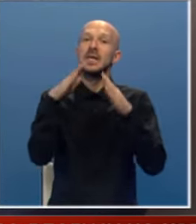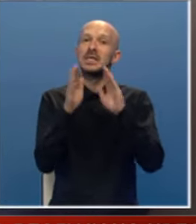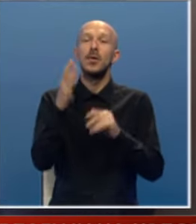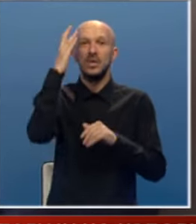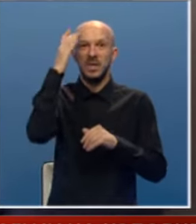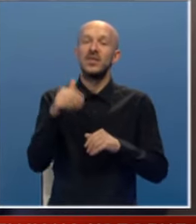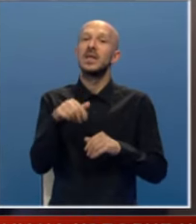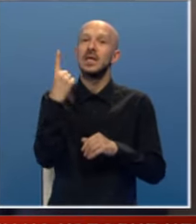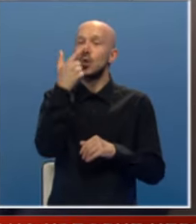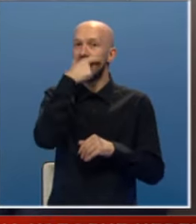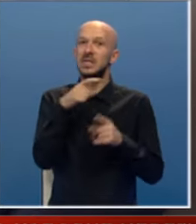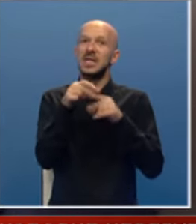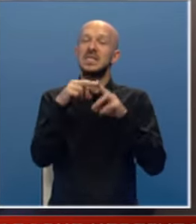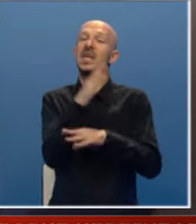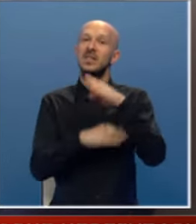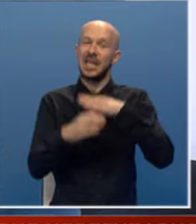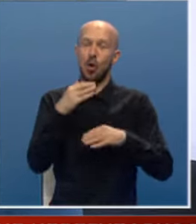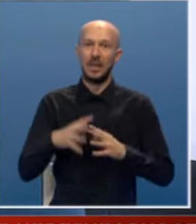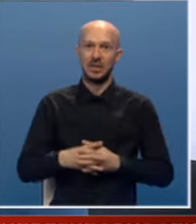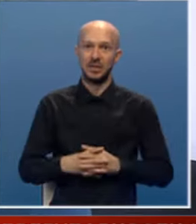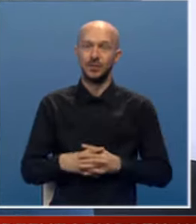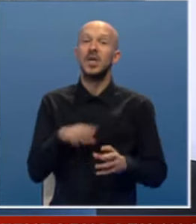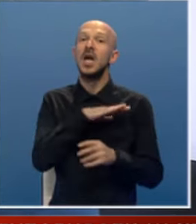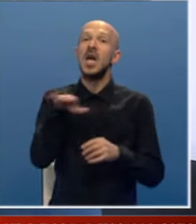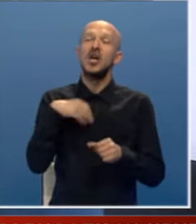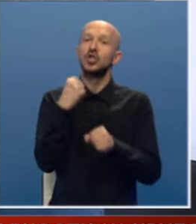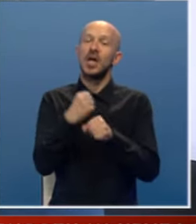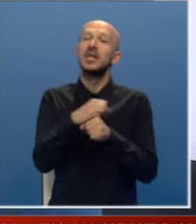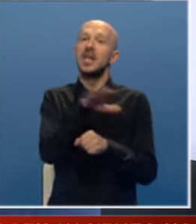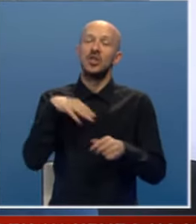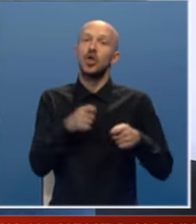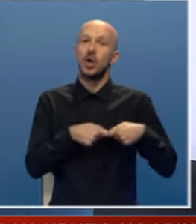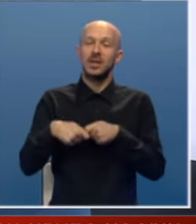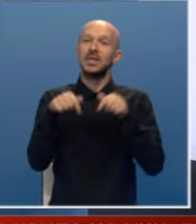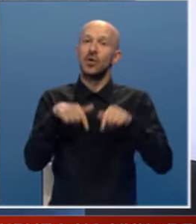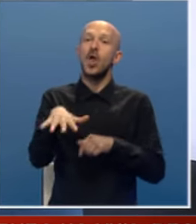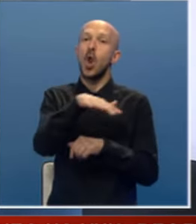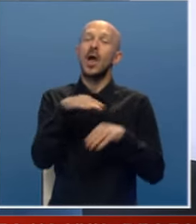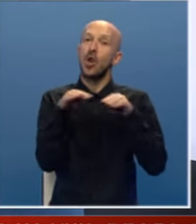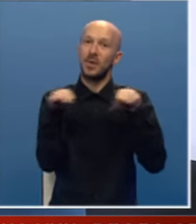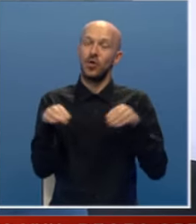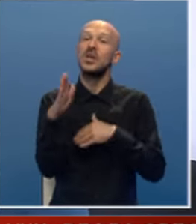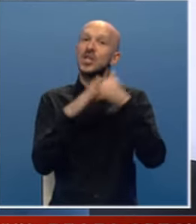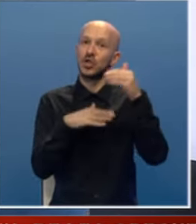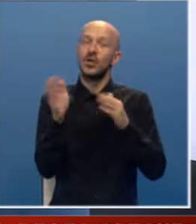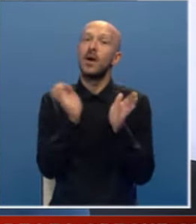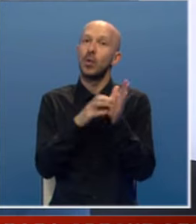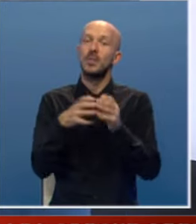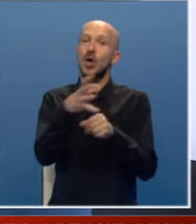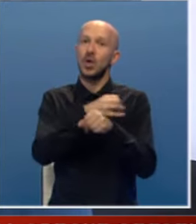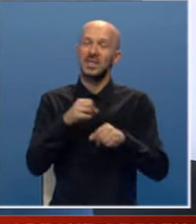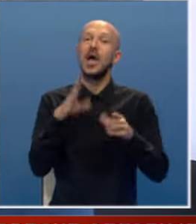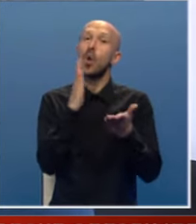zbrinjavanje jednog lica sa invaliditetom. Naš rad, naša organizacija ovdje na lokalnom nivou zadovoljava potrebe